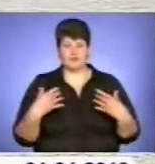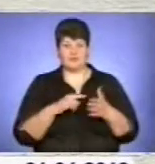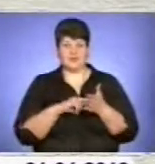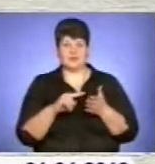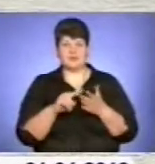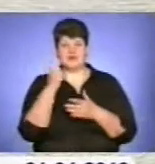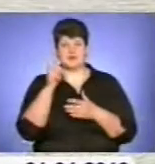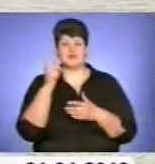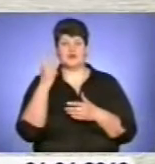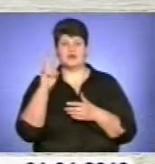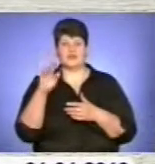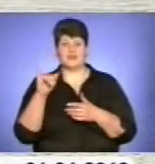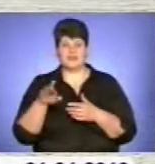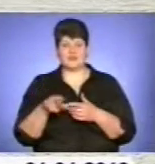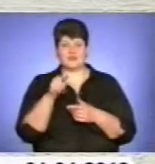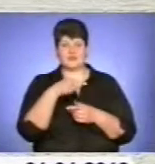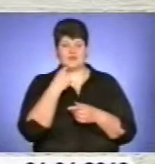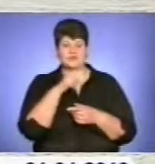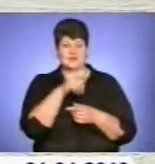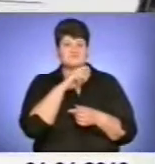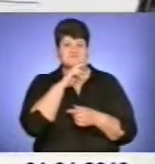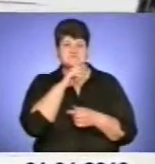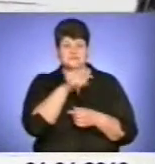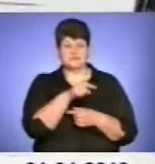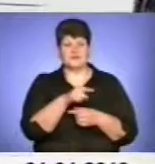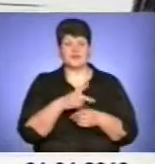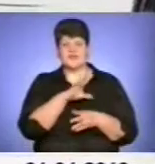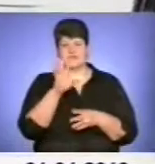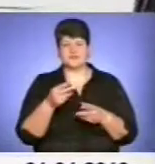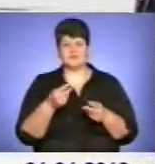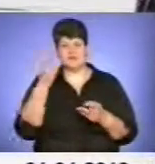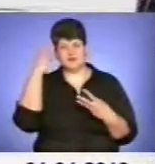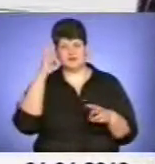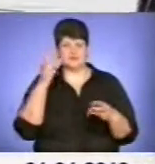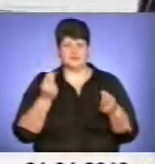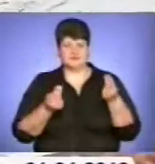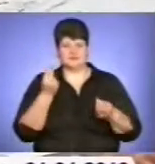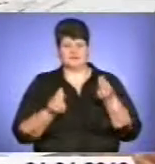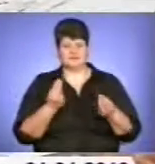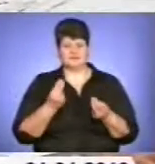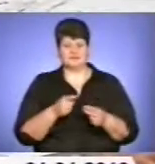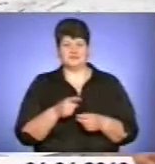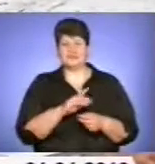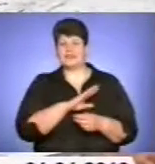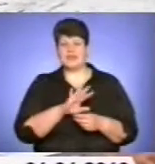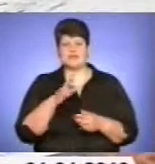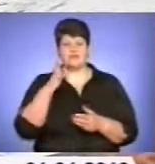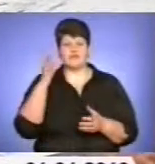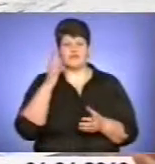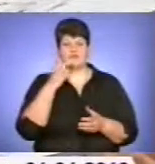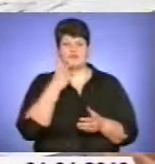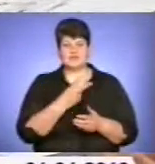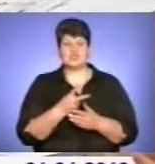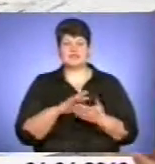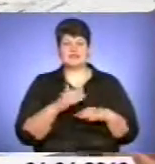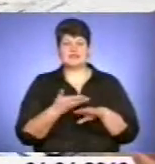стали називати першоквітневими дурнями. Стало модним їх розігрувати і висміювати. Не зважаючи на складності,